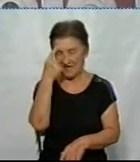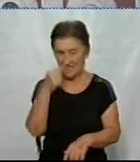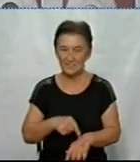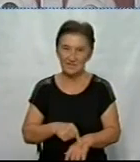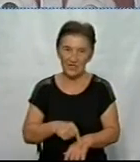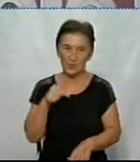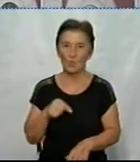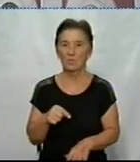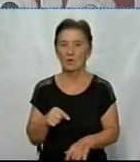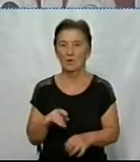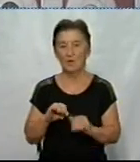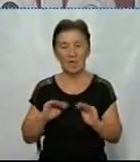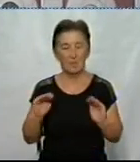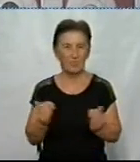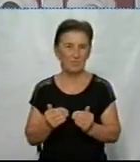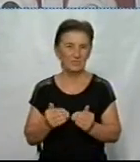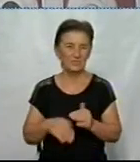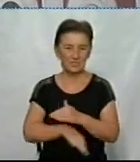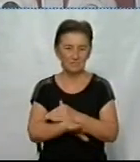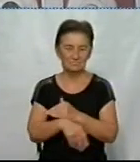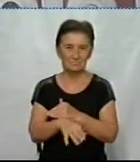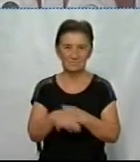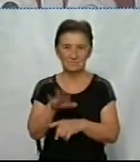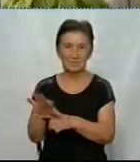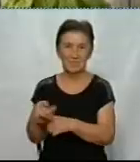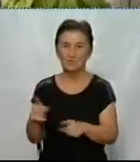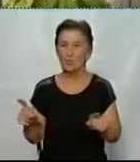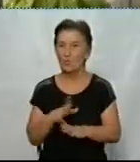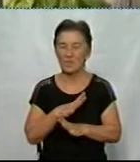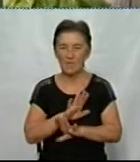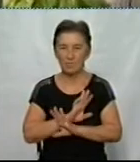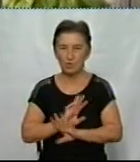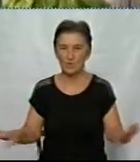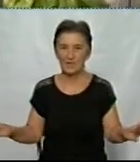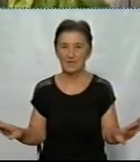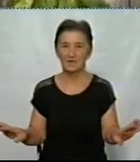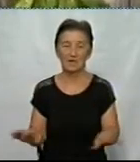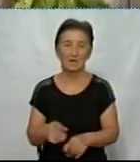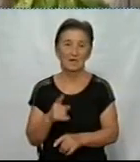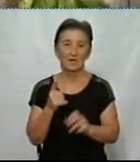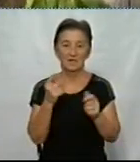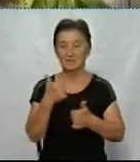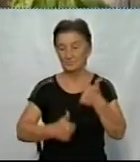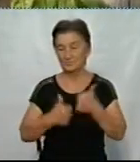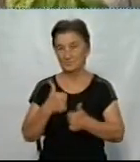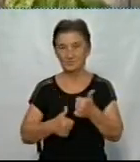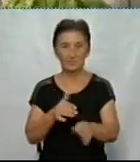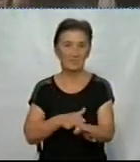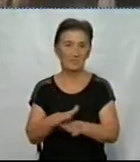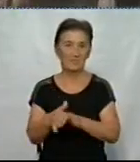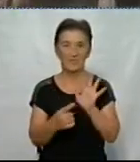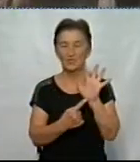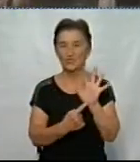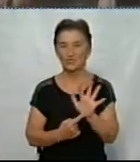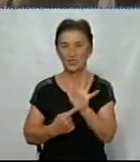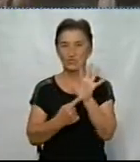Не знаю, поменше колаборантів, щоб не було таких. Змагання тривали 6 годин. Ольга Проценко, Олександр Донцов,